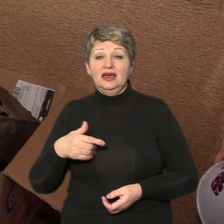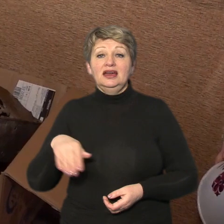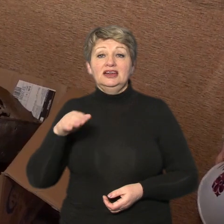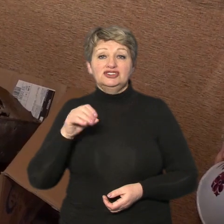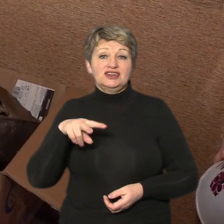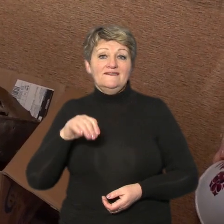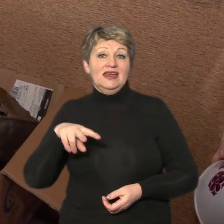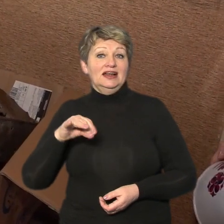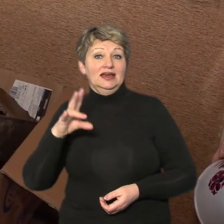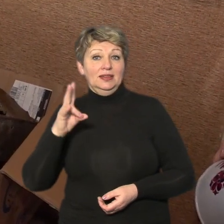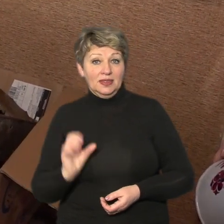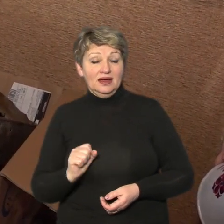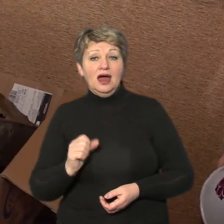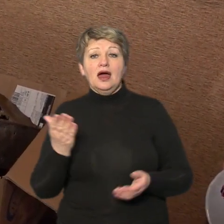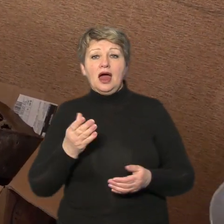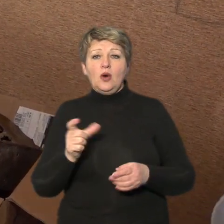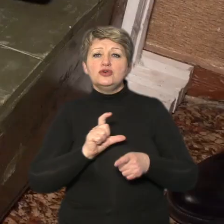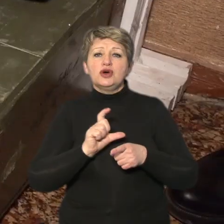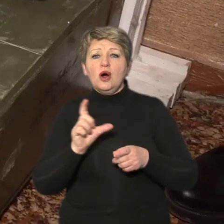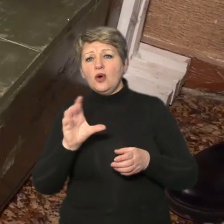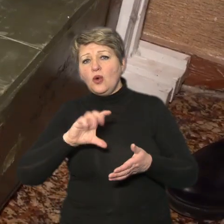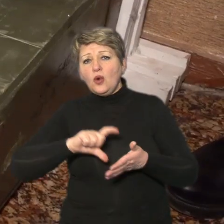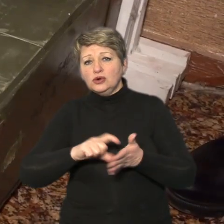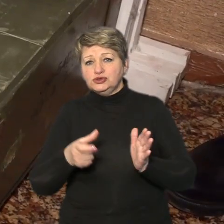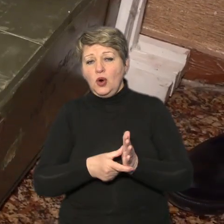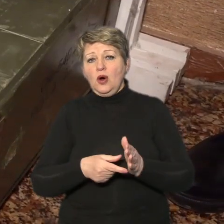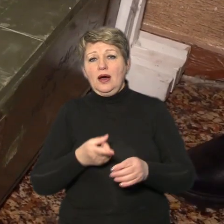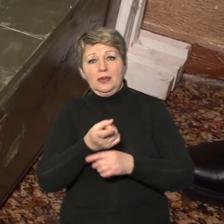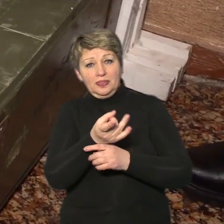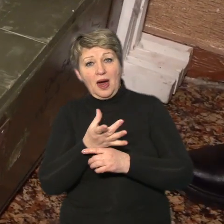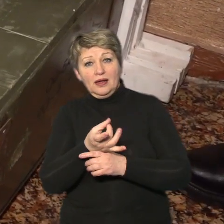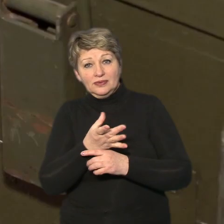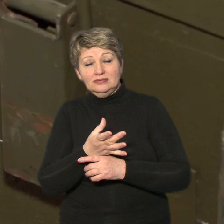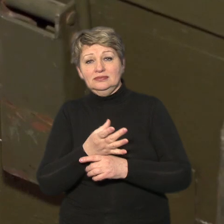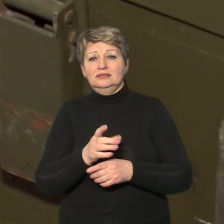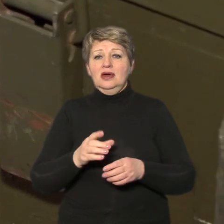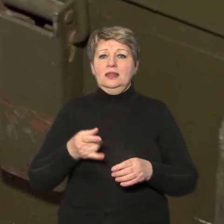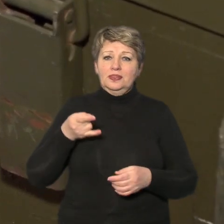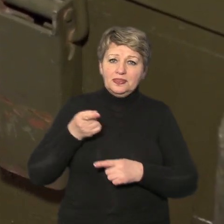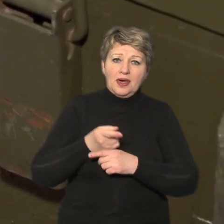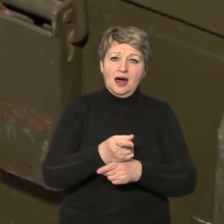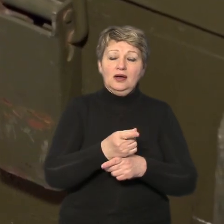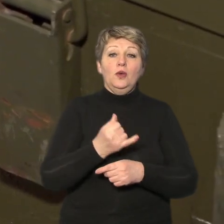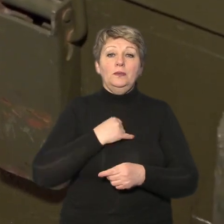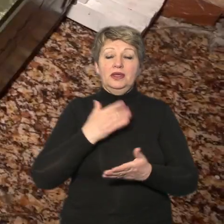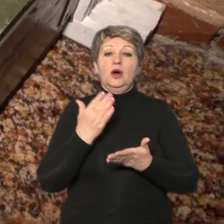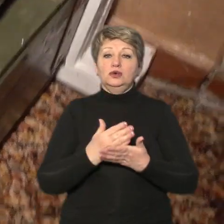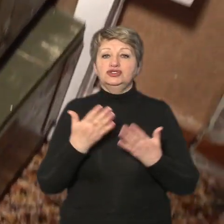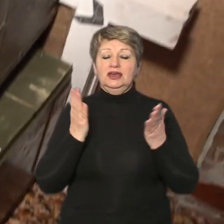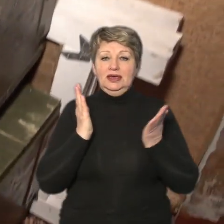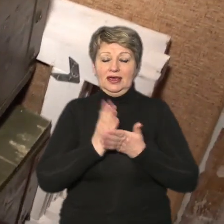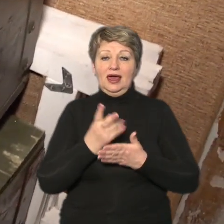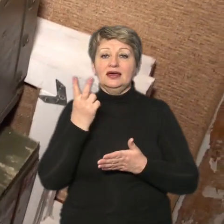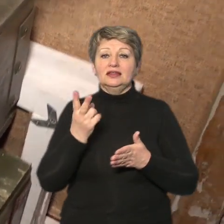якогось орківського танку мені під розпис в мене в колекції вже є два ящика з-під 150